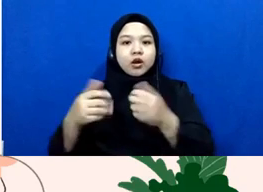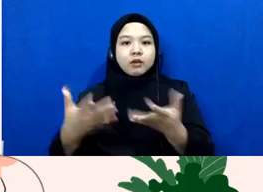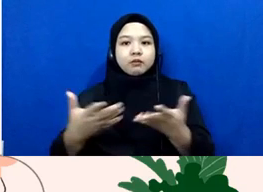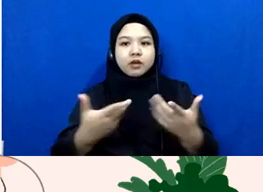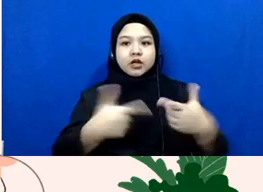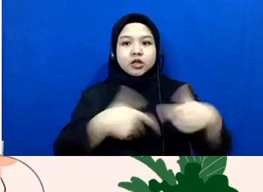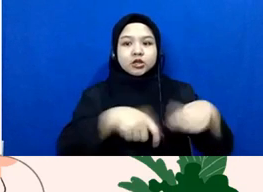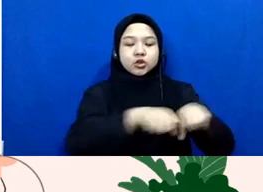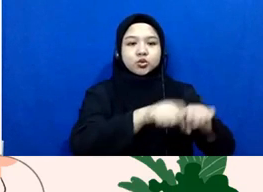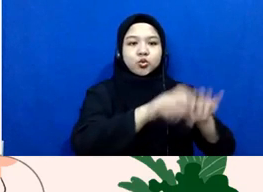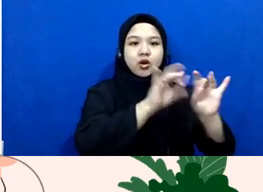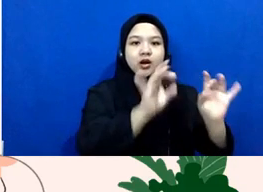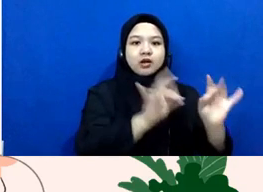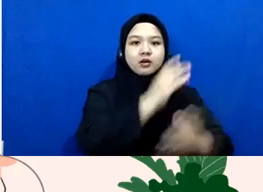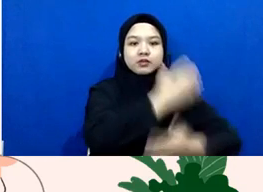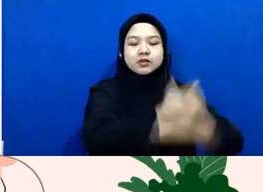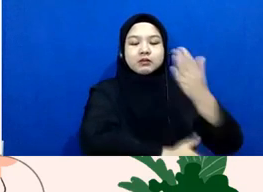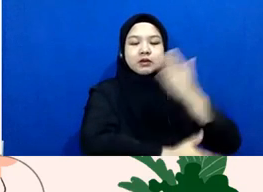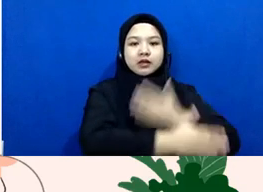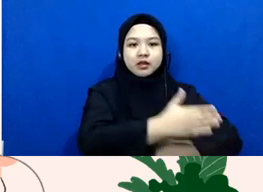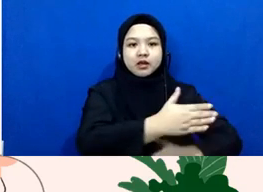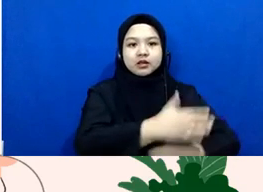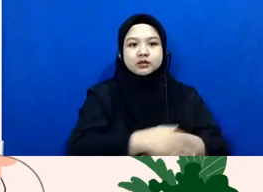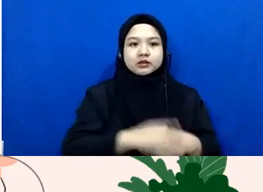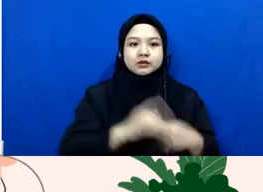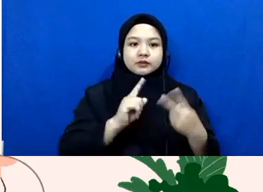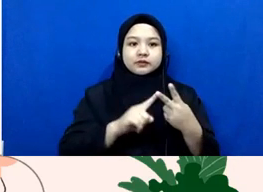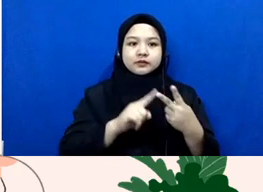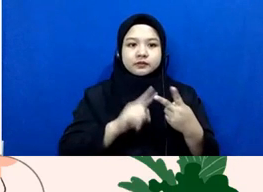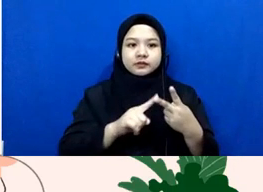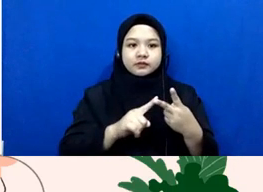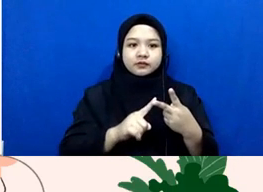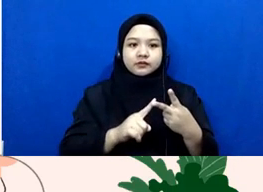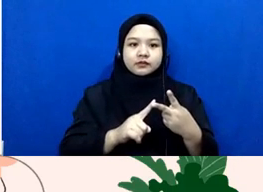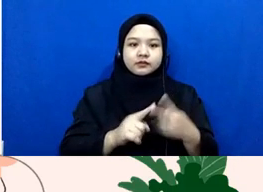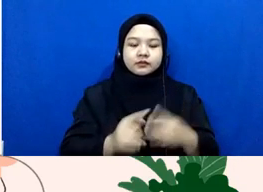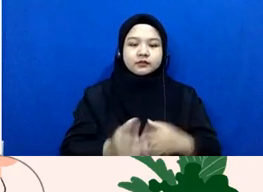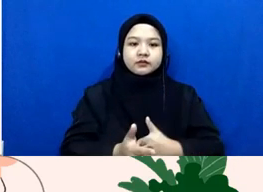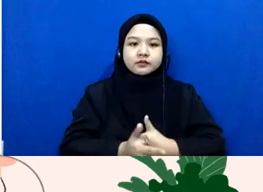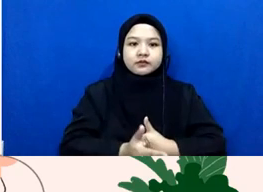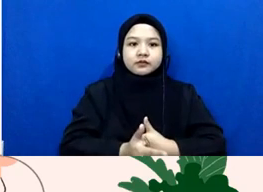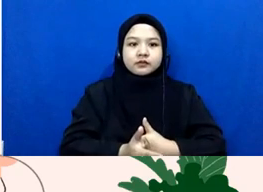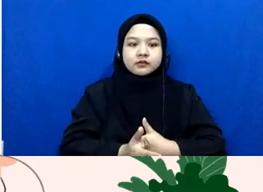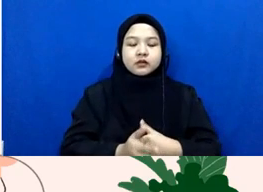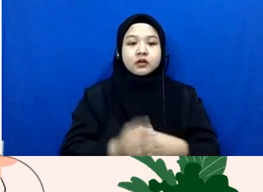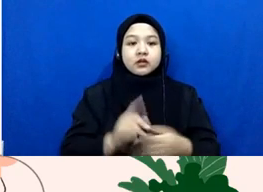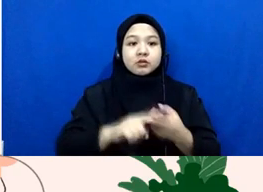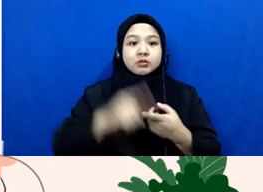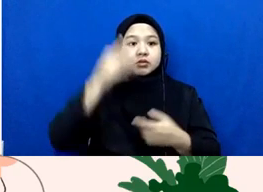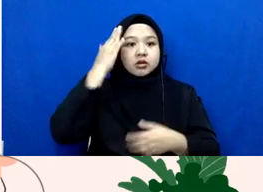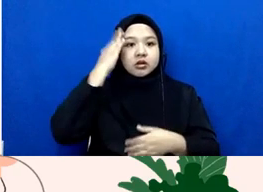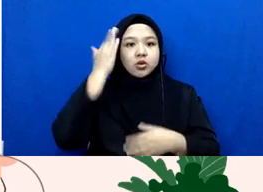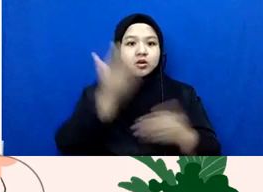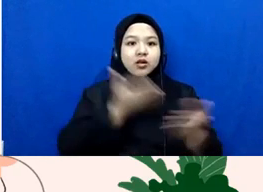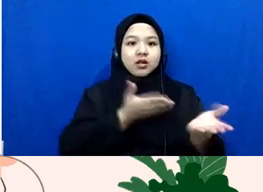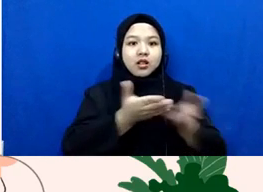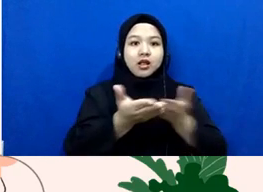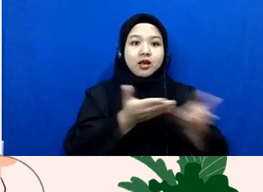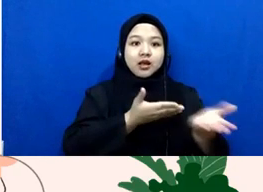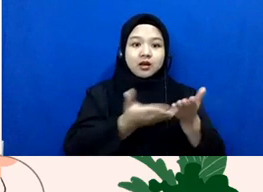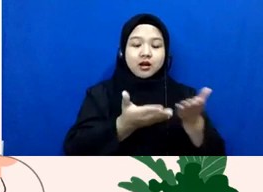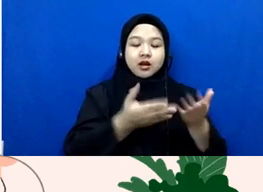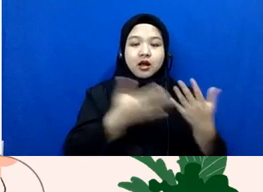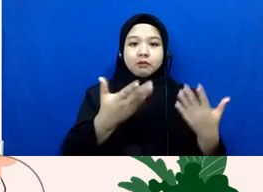si pihak yang bersangkutan ini dan yang kedua teman-teman juga jadi tahu apakah layanan yang selayaknya